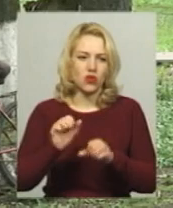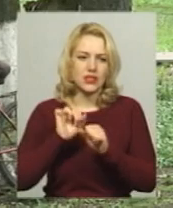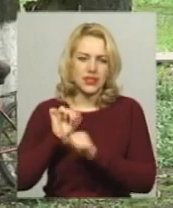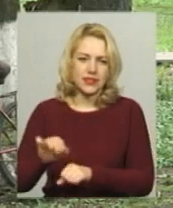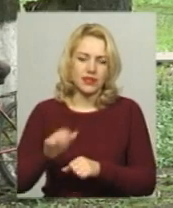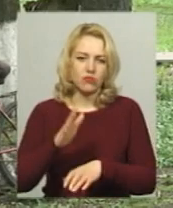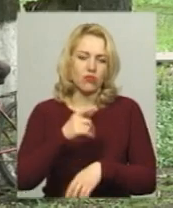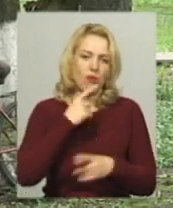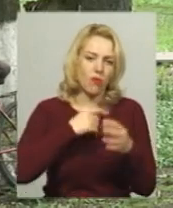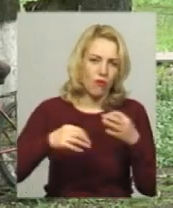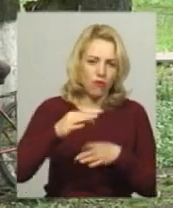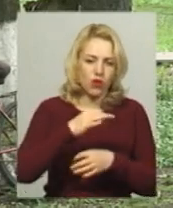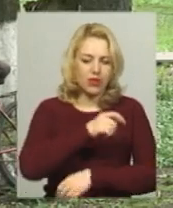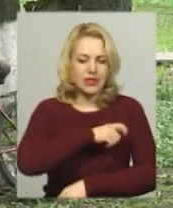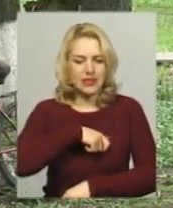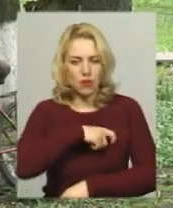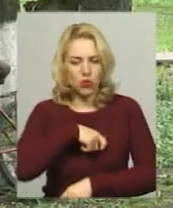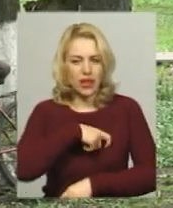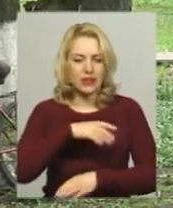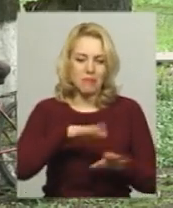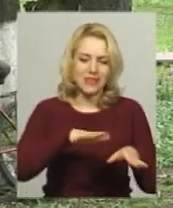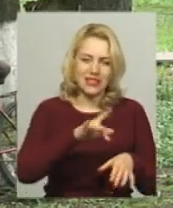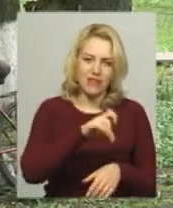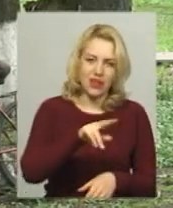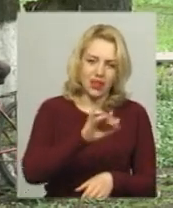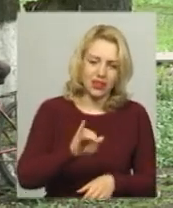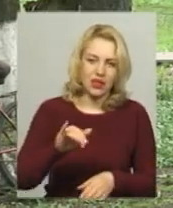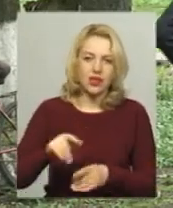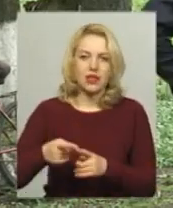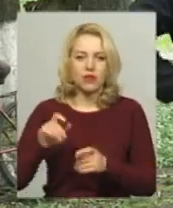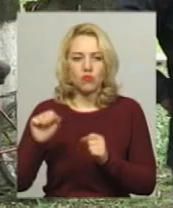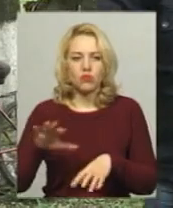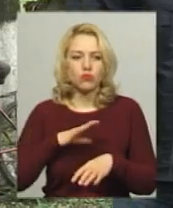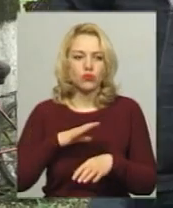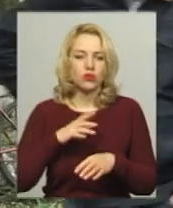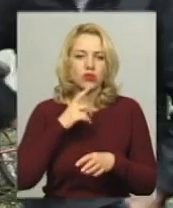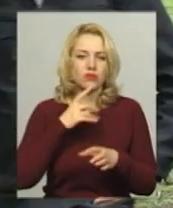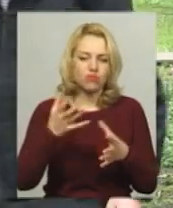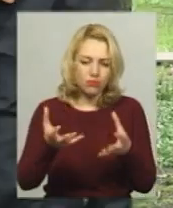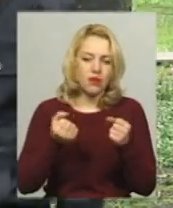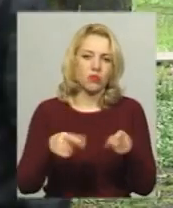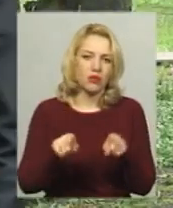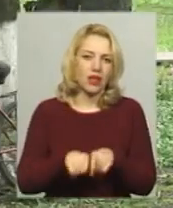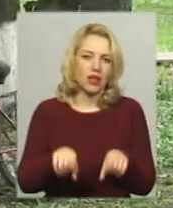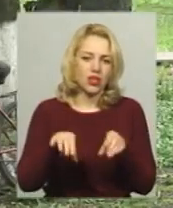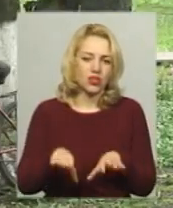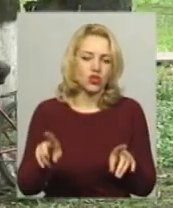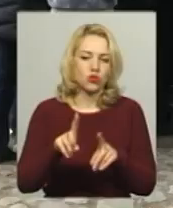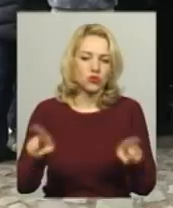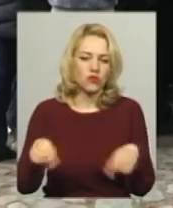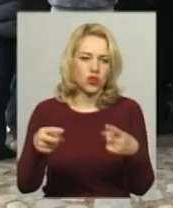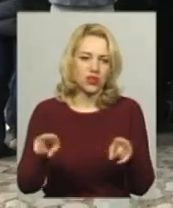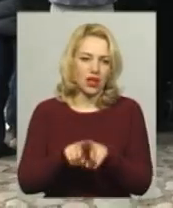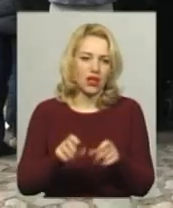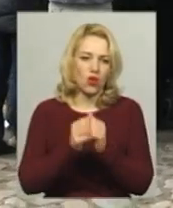з депутатами місцевих рад і з обласної ради. Можливо, прийнямо таке рішення, щоб створити такий комплекс.